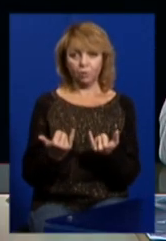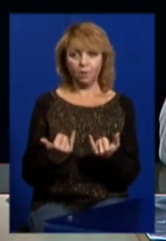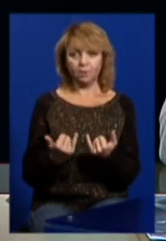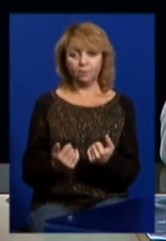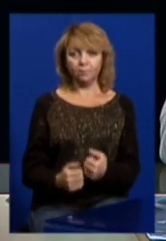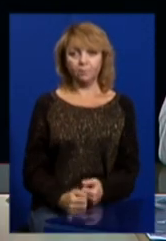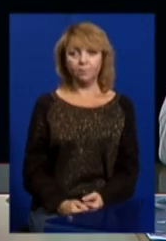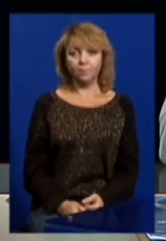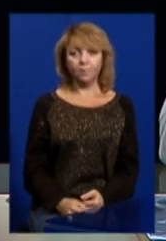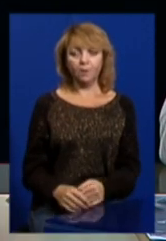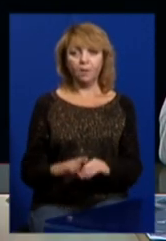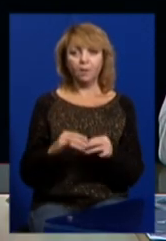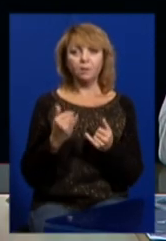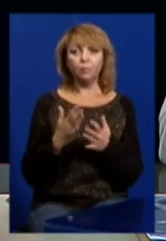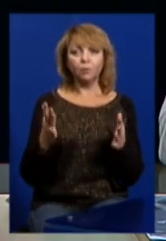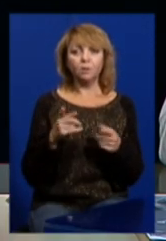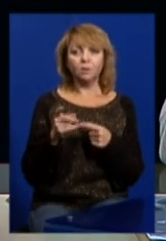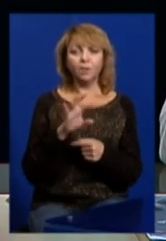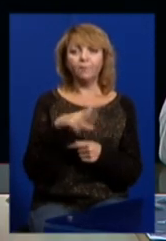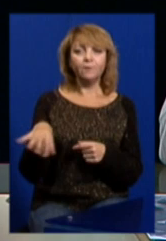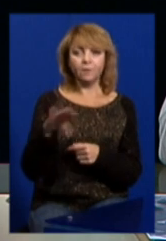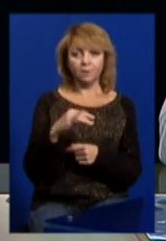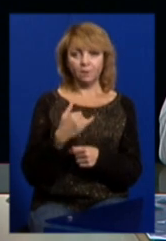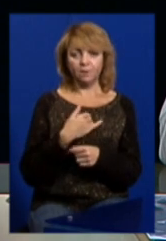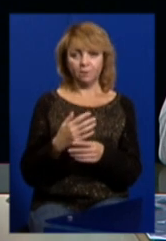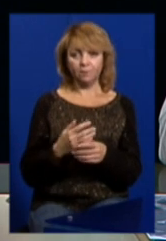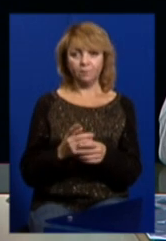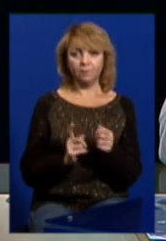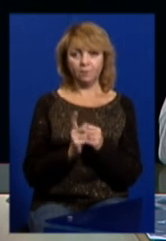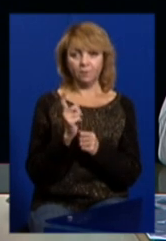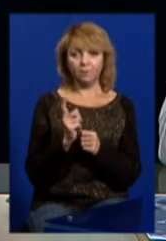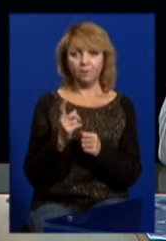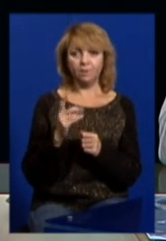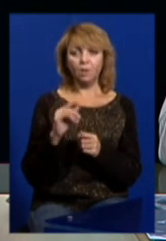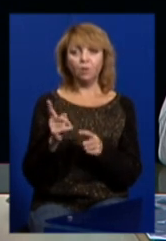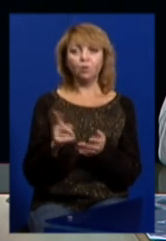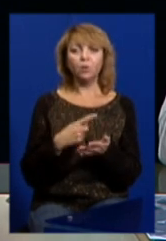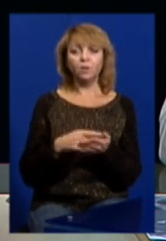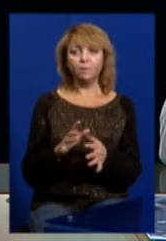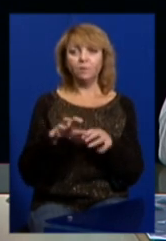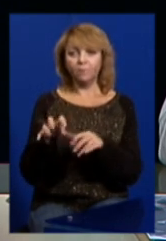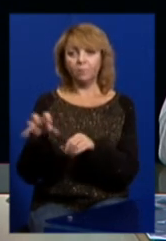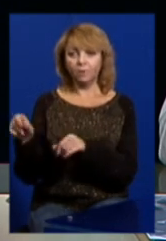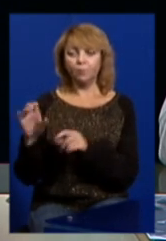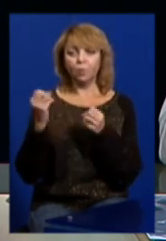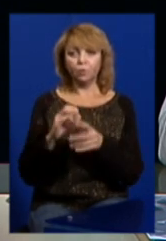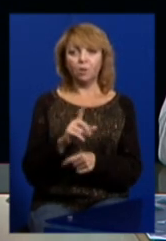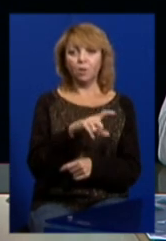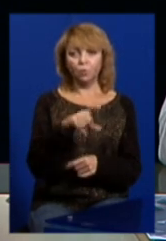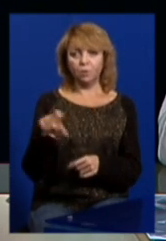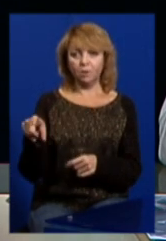Ну, зараз більше загроз для всіх нас стало. Ви ж бачите, на журналістів нападають і просто на людей,